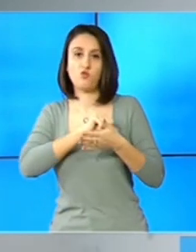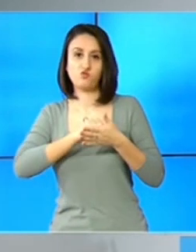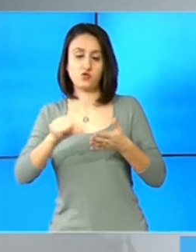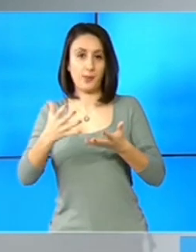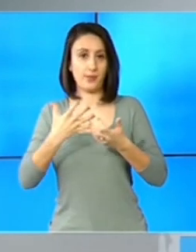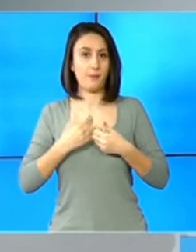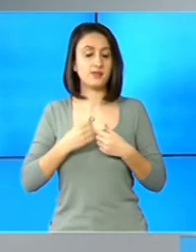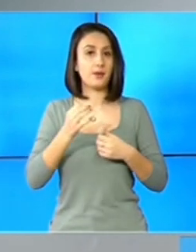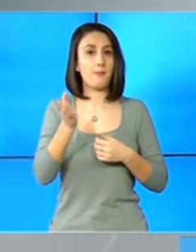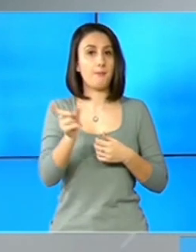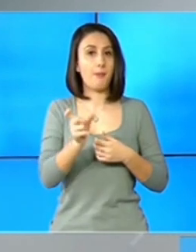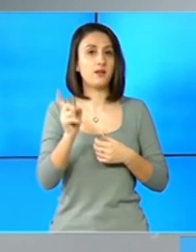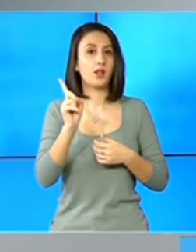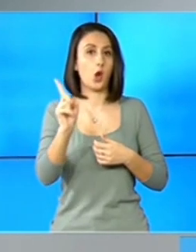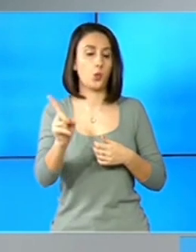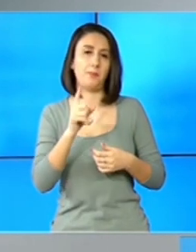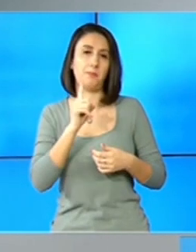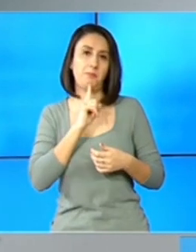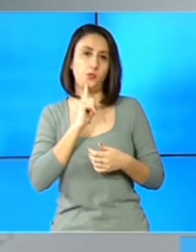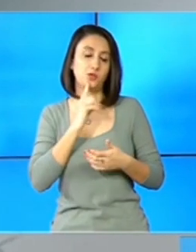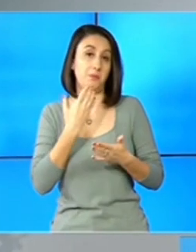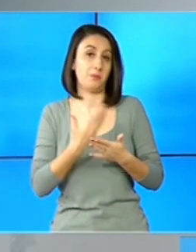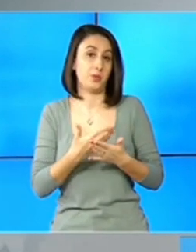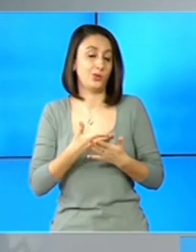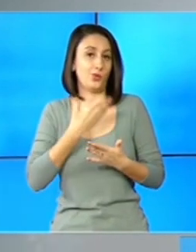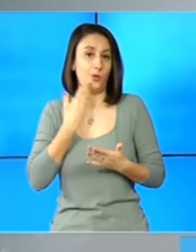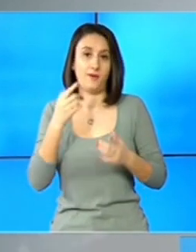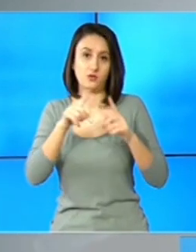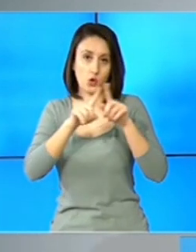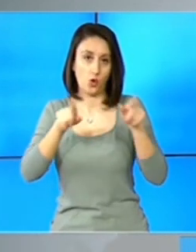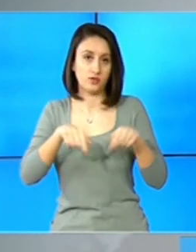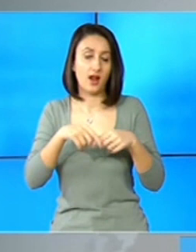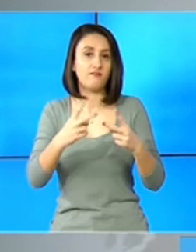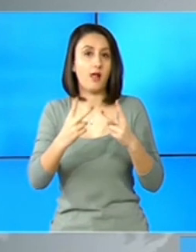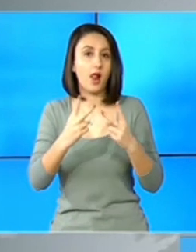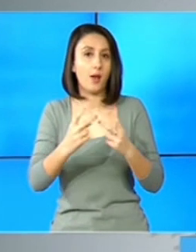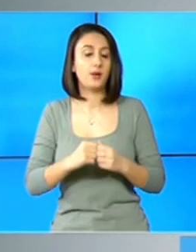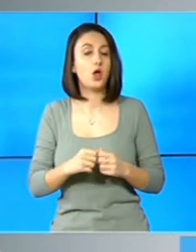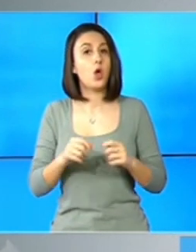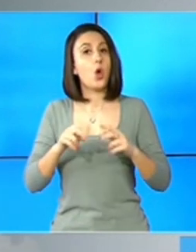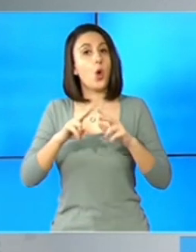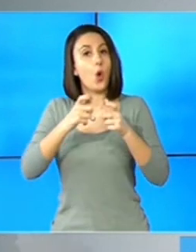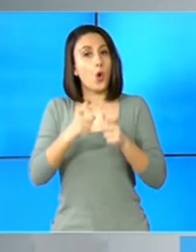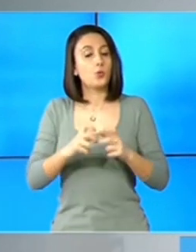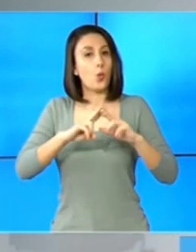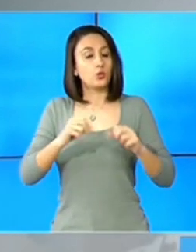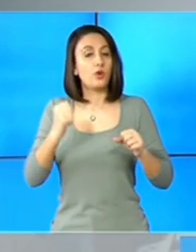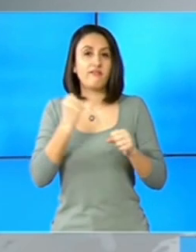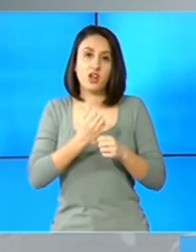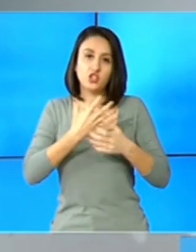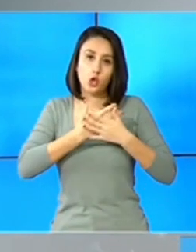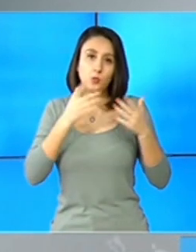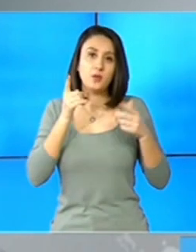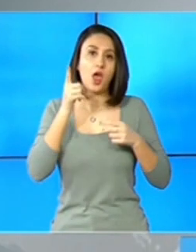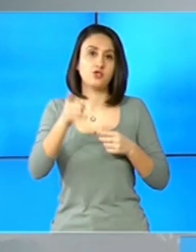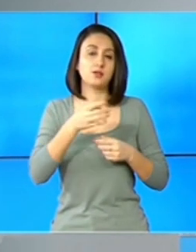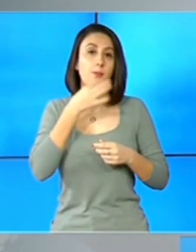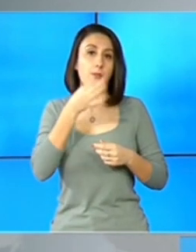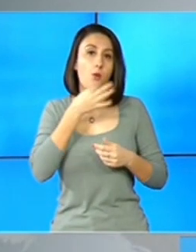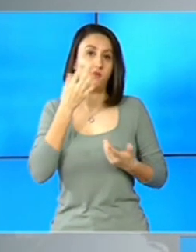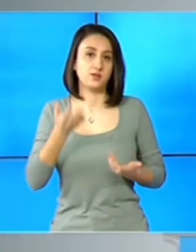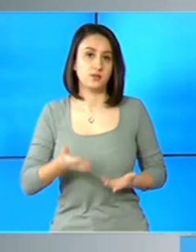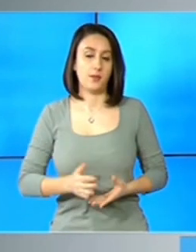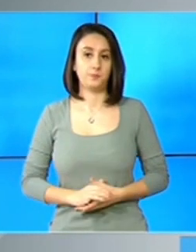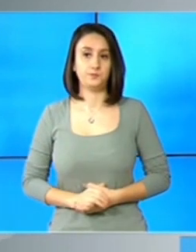să încaseze partea sa, oricum prea mică pentru că nu mai exista contract valabil. Corpul de control va face lumină și în această poveste,